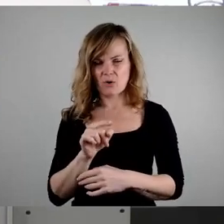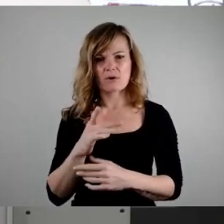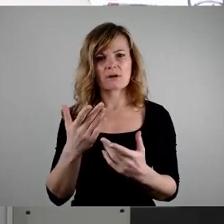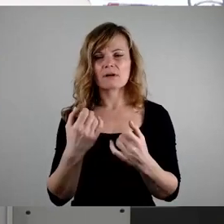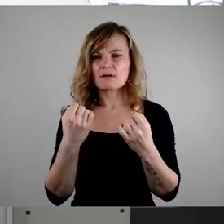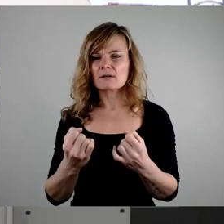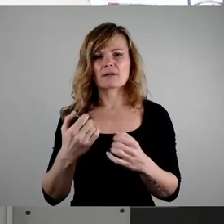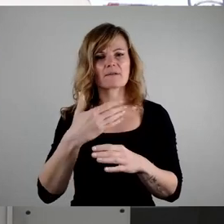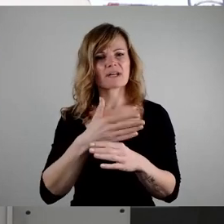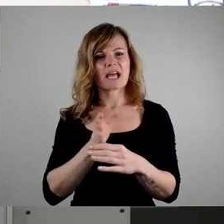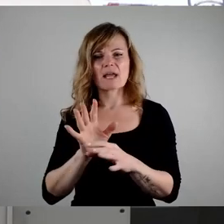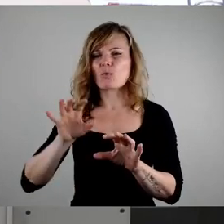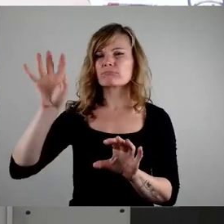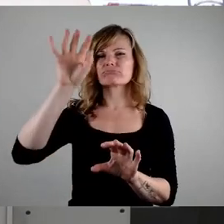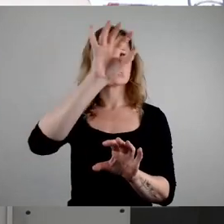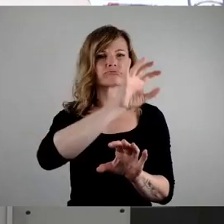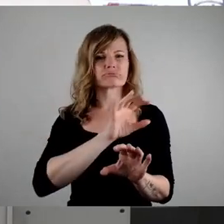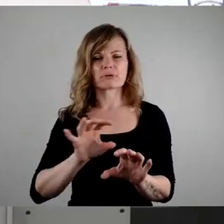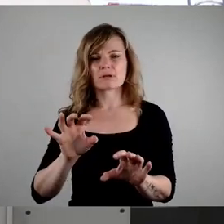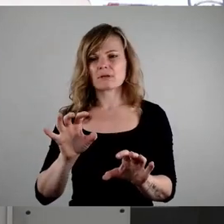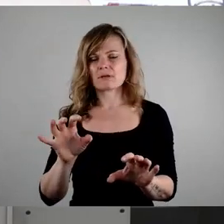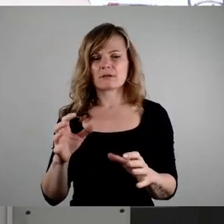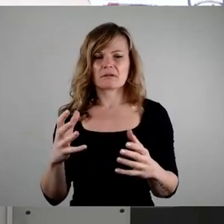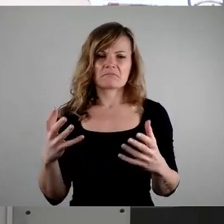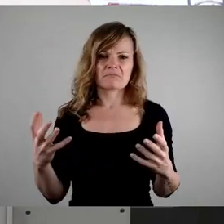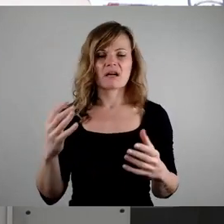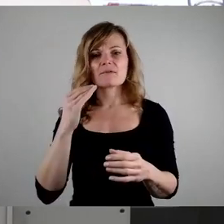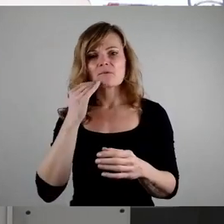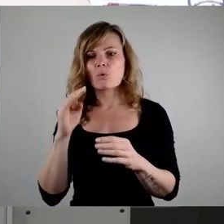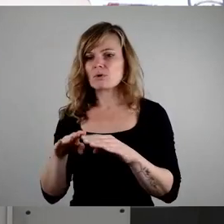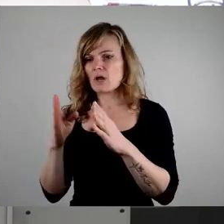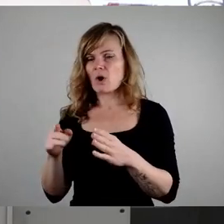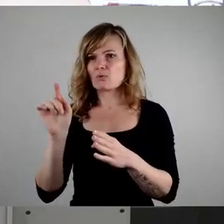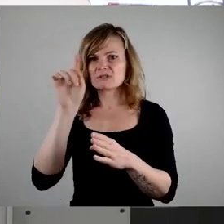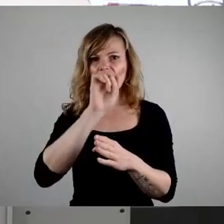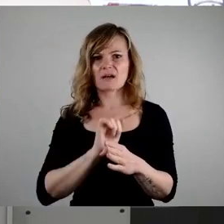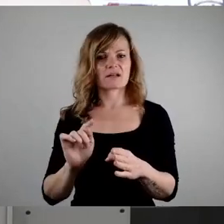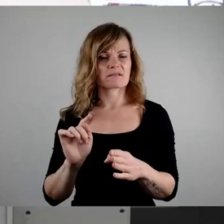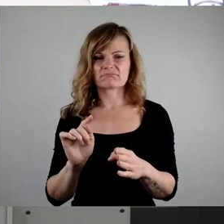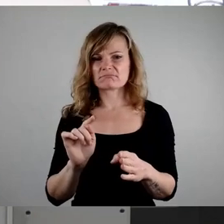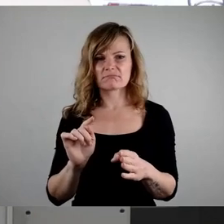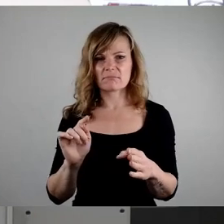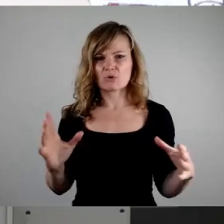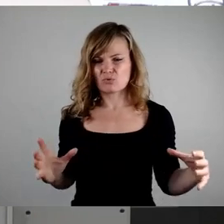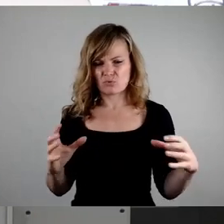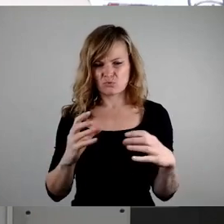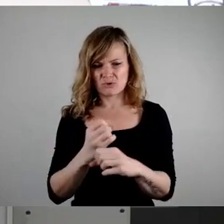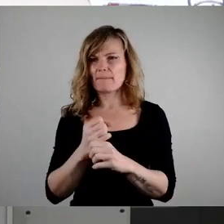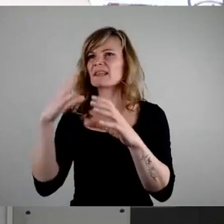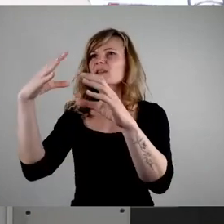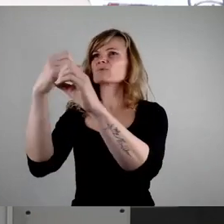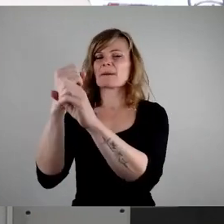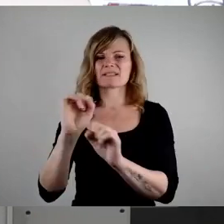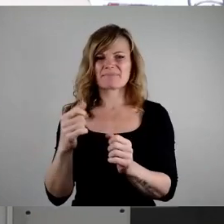relativ viele kleinteilige Wohngebäude, die sich auch häufig nicht gut zusammenfassen lassen, weil sie sehr weit auseinander